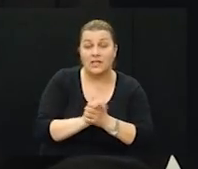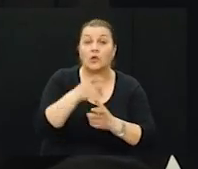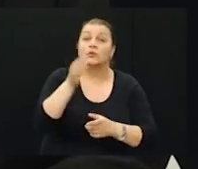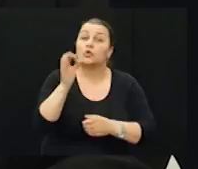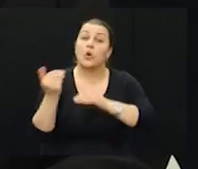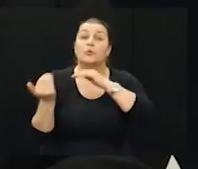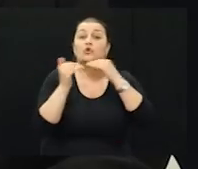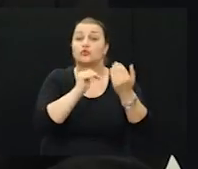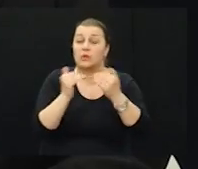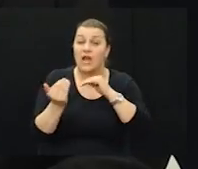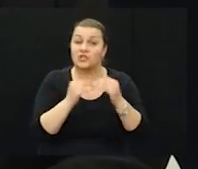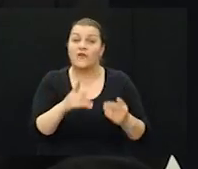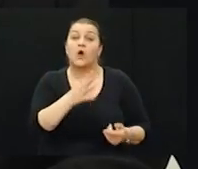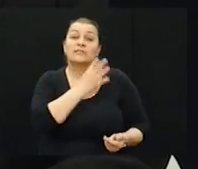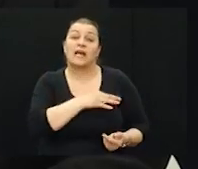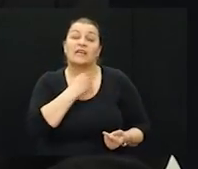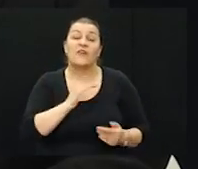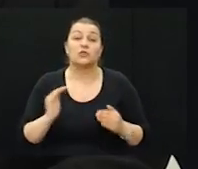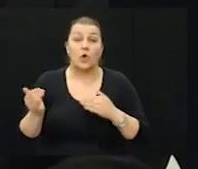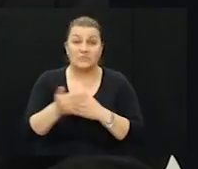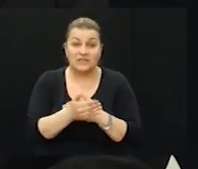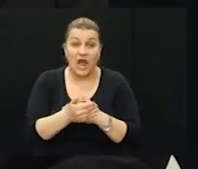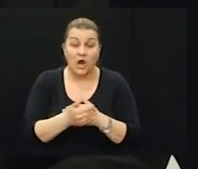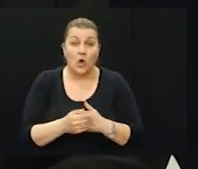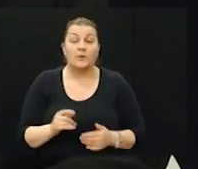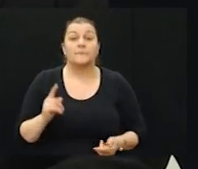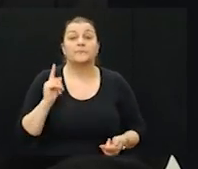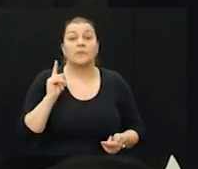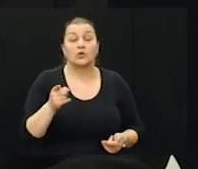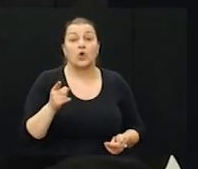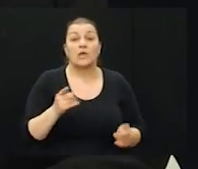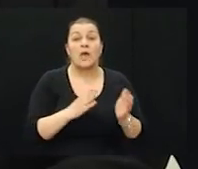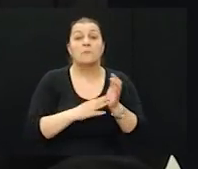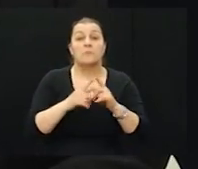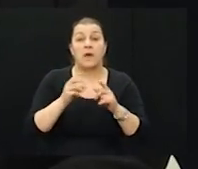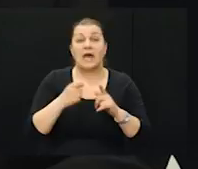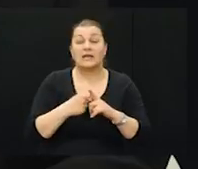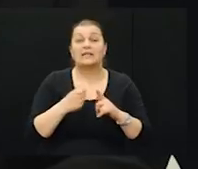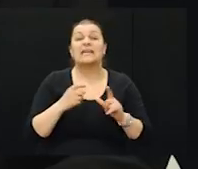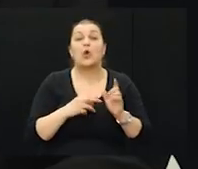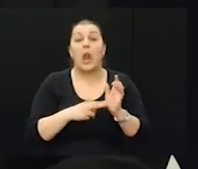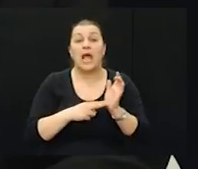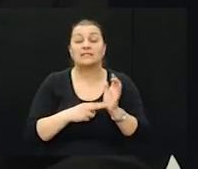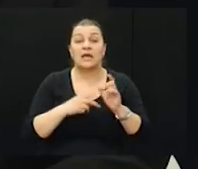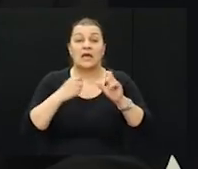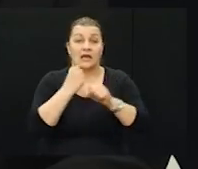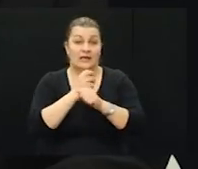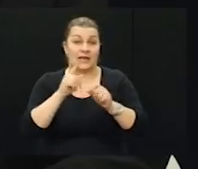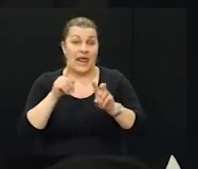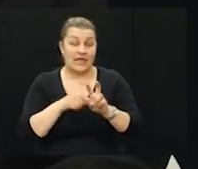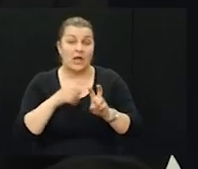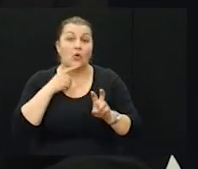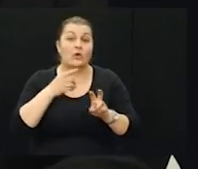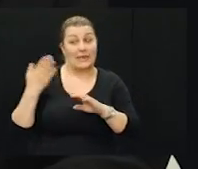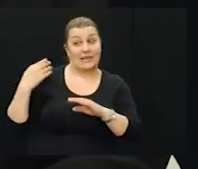je dobro surađivao, recimo, to je tako sa hrvatskom stranom. To je Mark Nikolas Grej, koji je nedavno